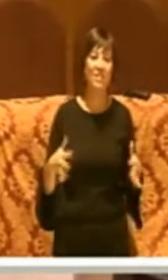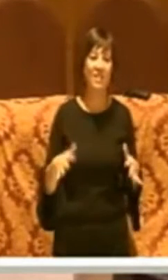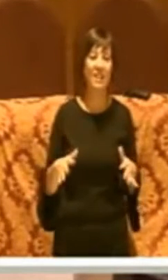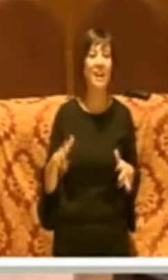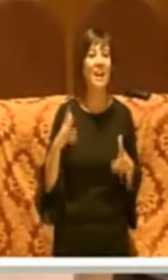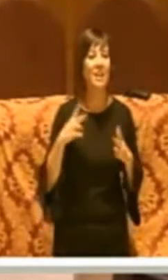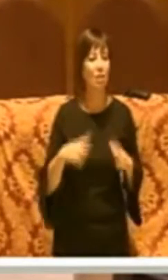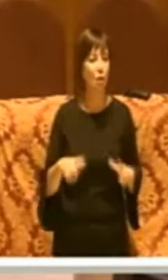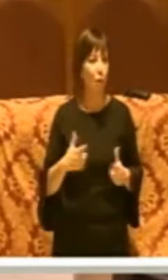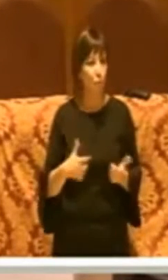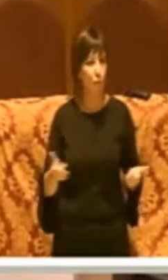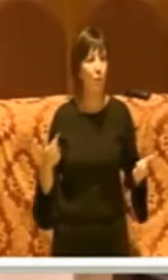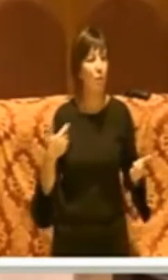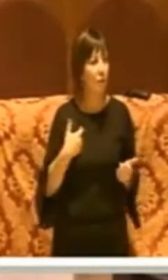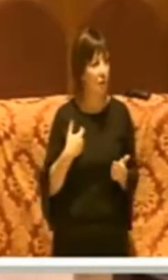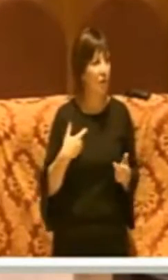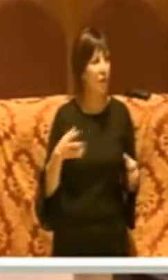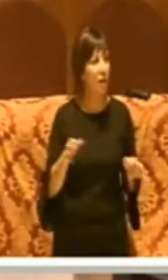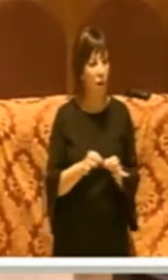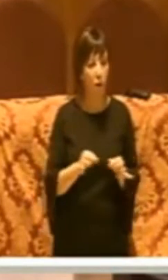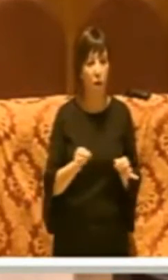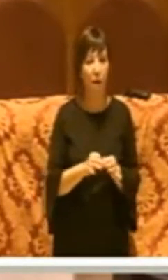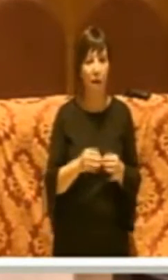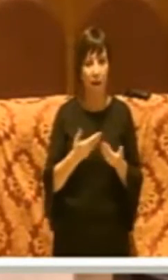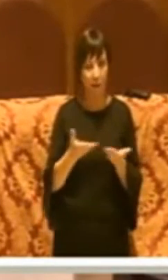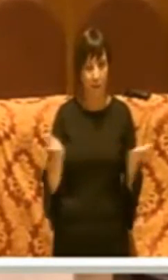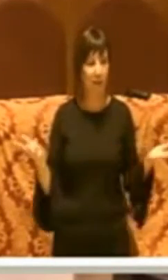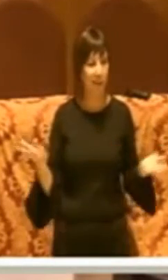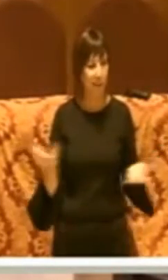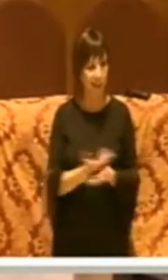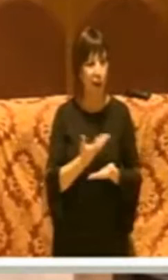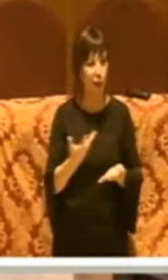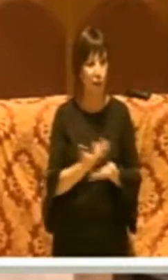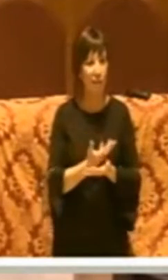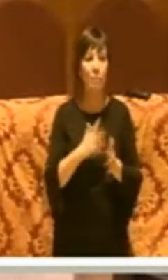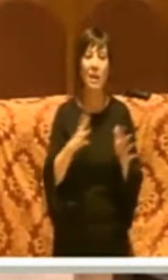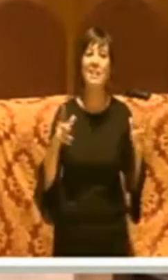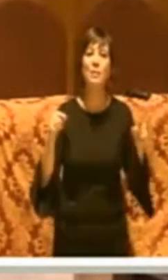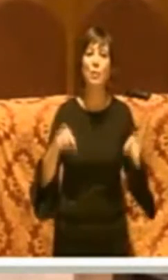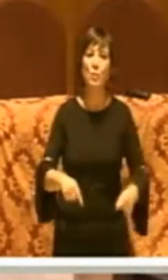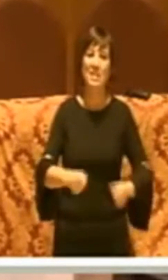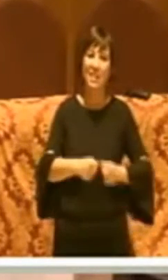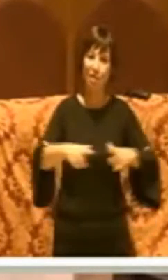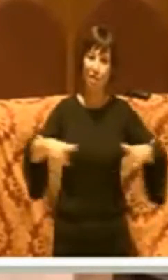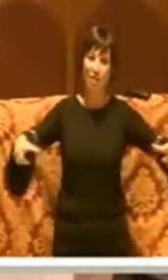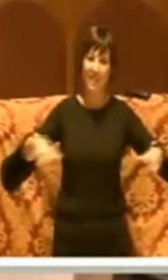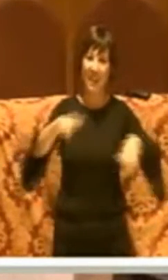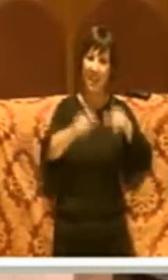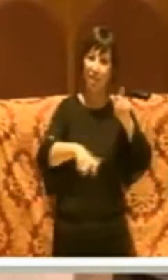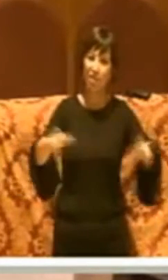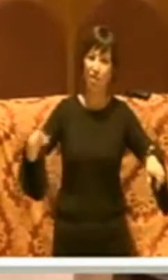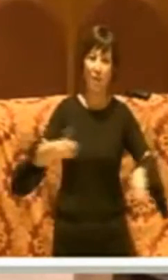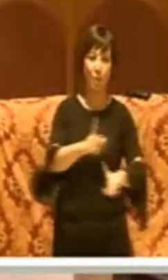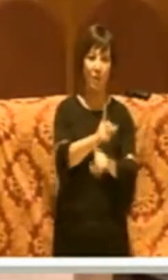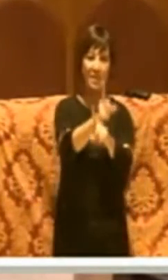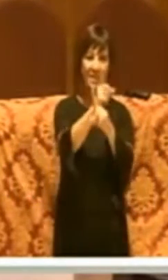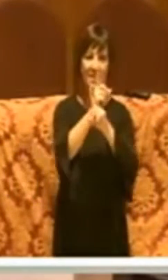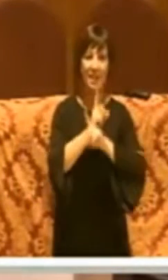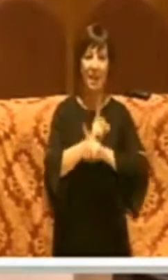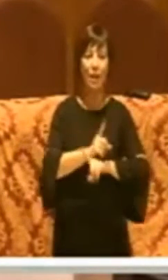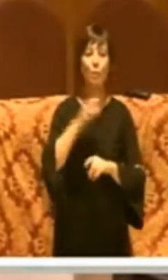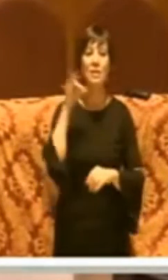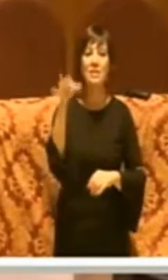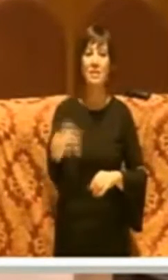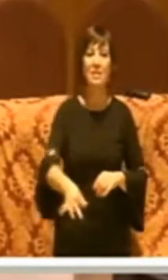scomodo è chiaro che io invito i miei colleghi a raccontarlo perché se no a questa città alla gente che ci segue arriverà